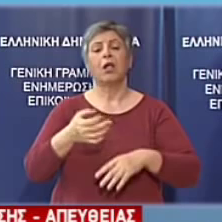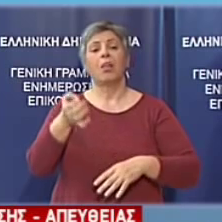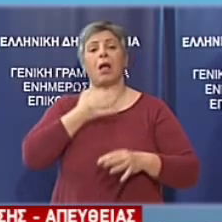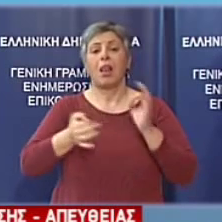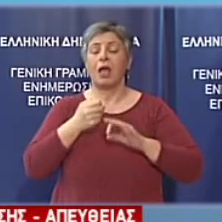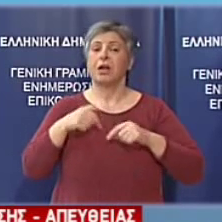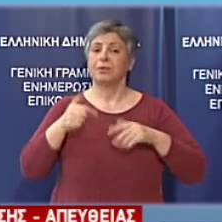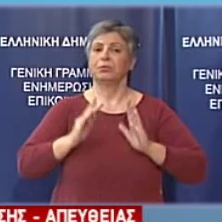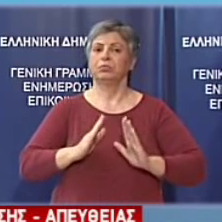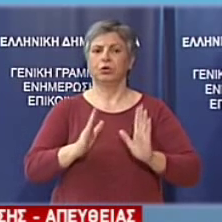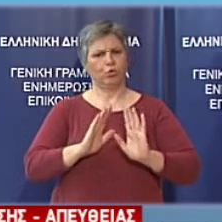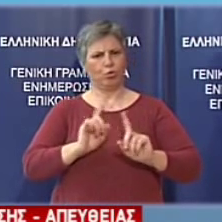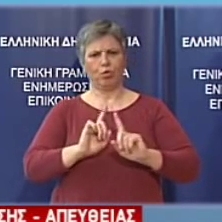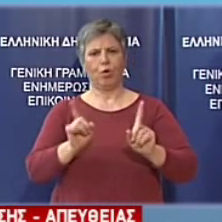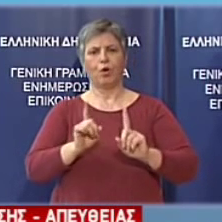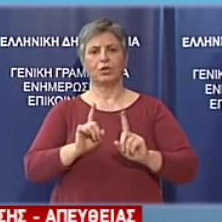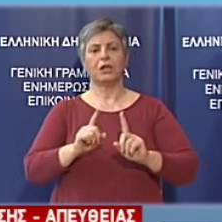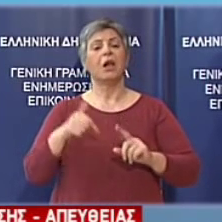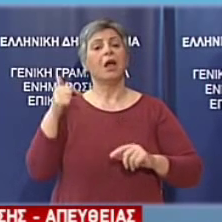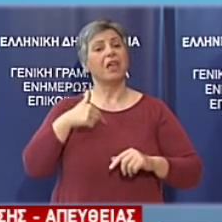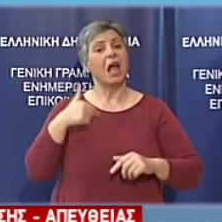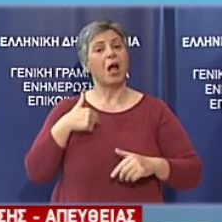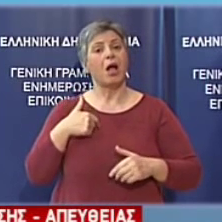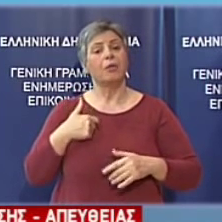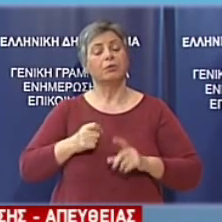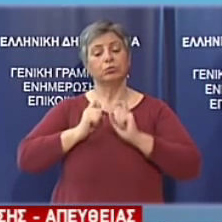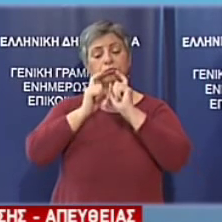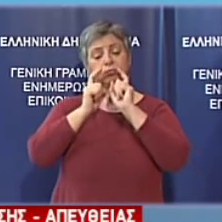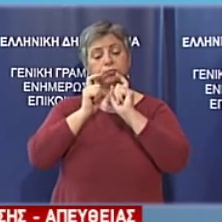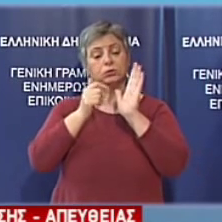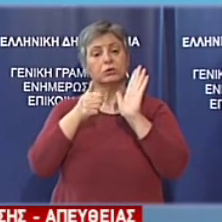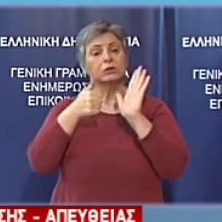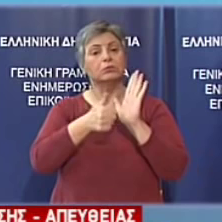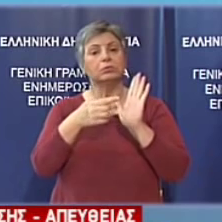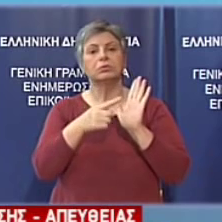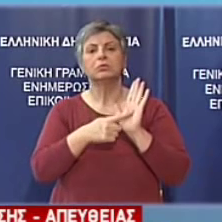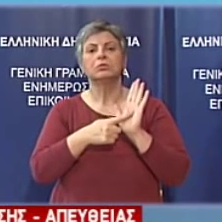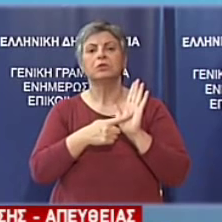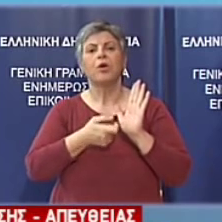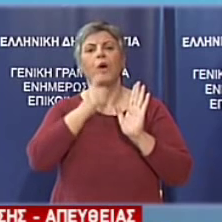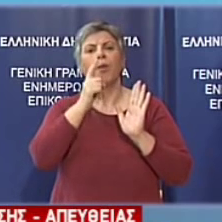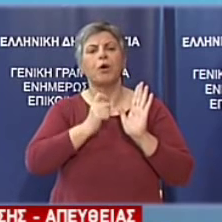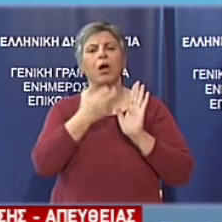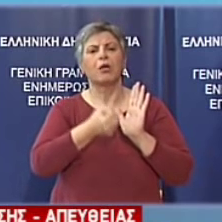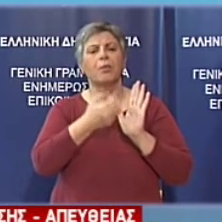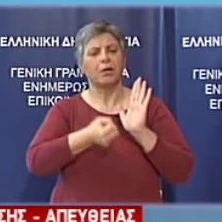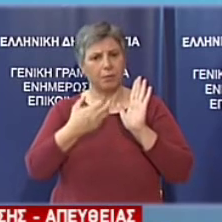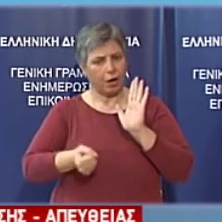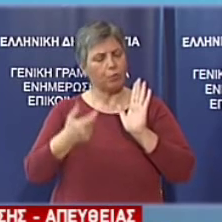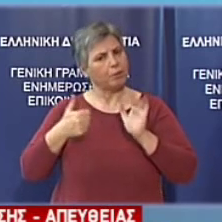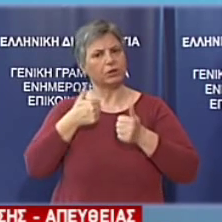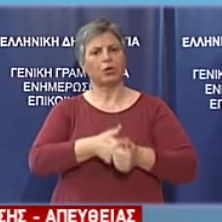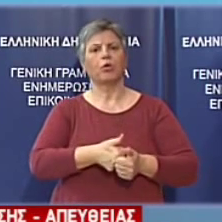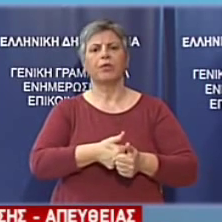αυτή κρίση δεν αρκεί η Ελλάδα να τηρήσει τις υποχρεώσεις της. Πρέπει όλοι να τηρήσουν τις υποχρεώσεις τις οποίες έχουν